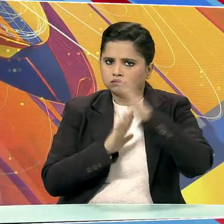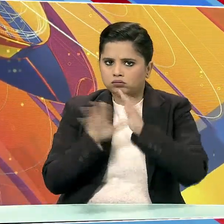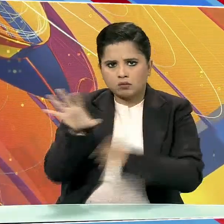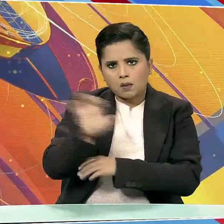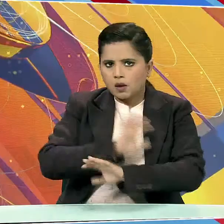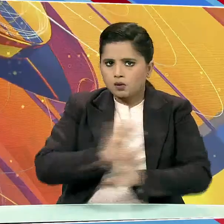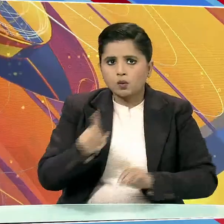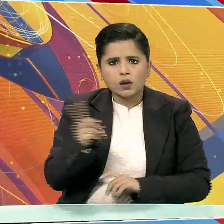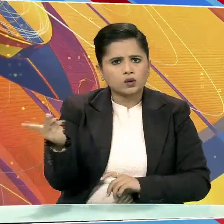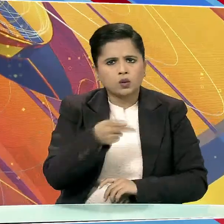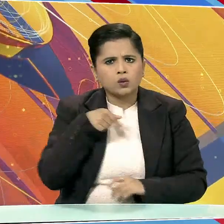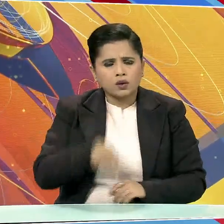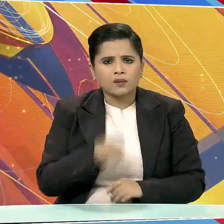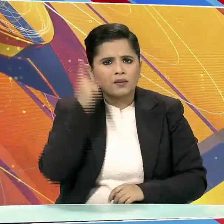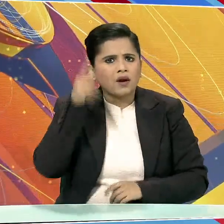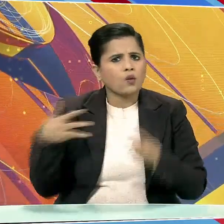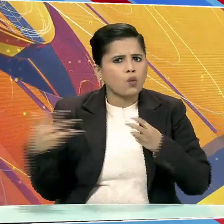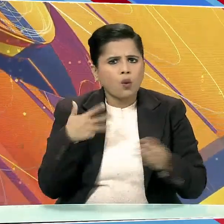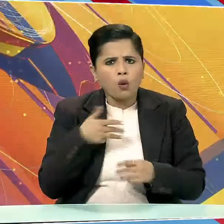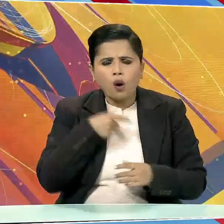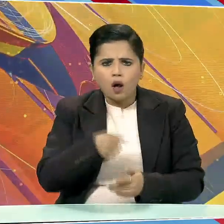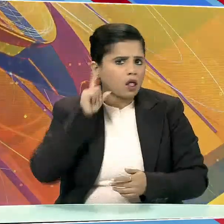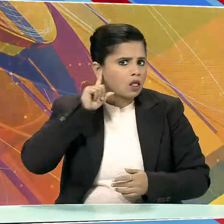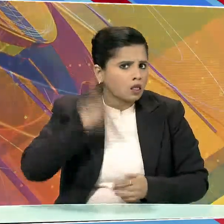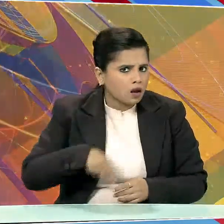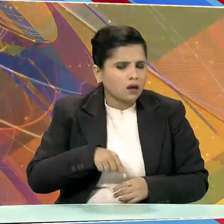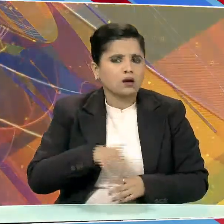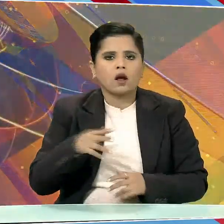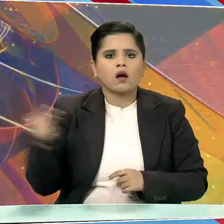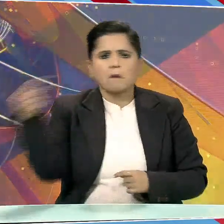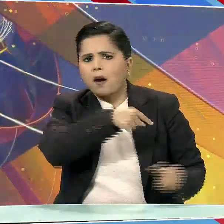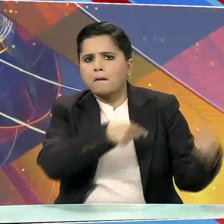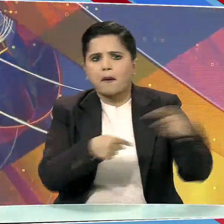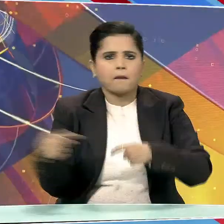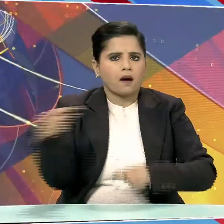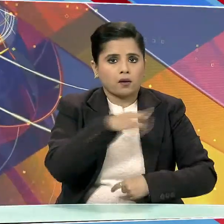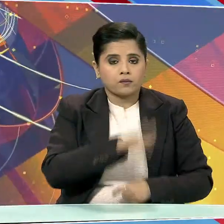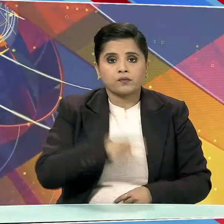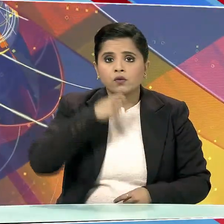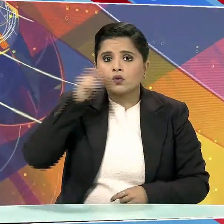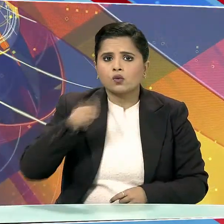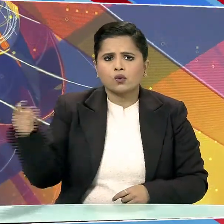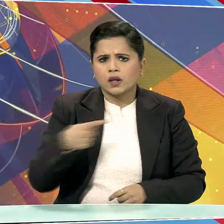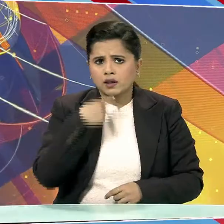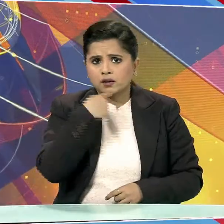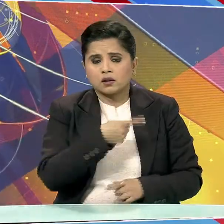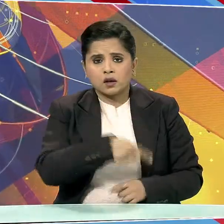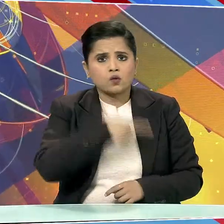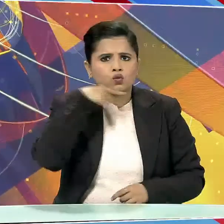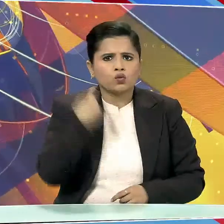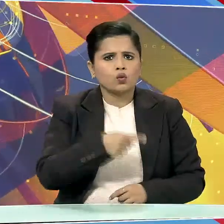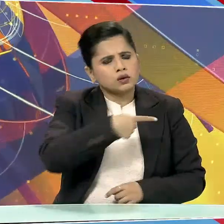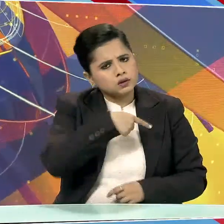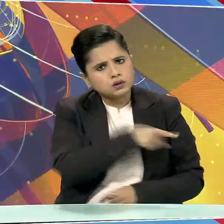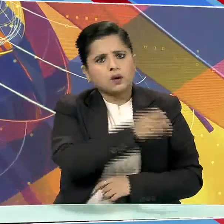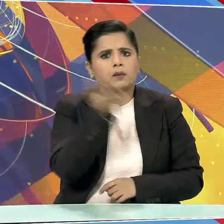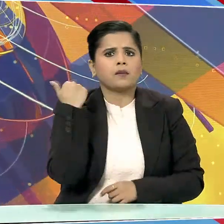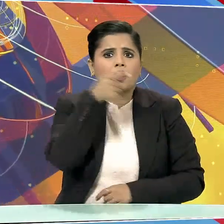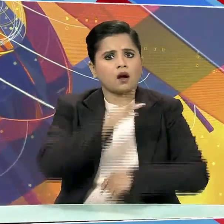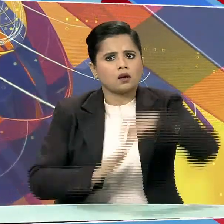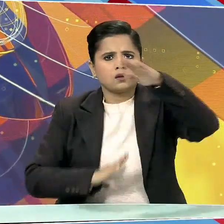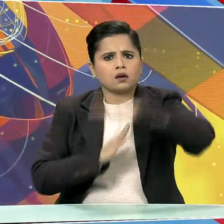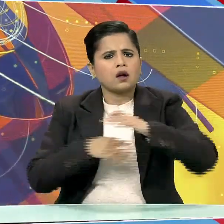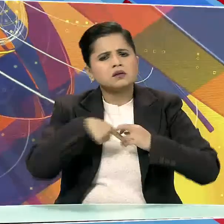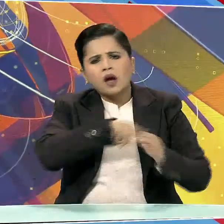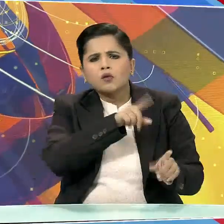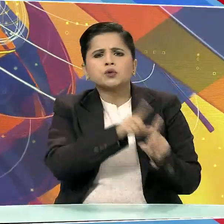दूसरे पर युद्ध विराम का पालन ना करने का आरूप लगा रहा है। युक्रेन ने दावा किया कि रूस खुद ही युद्ध विराम का